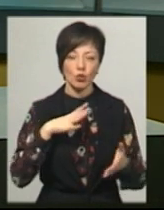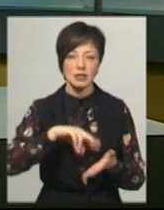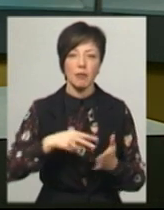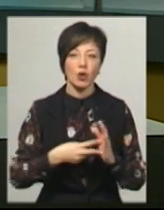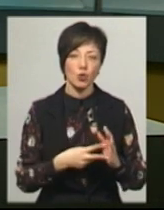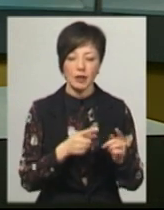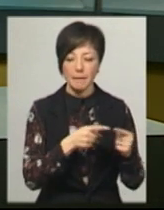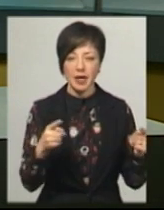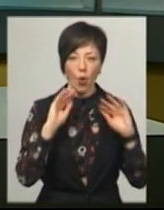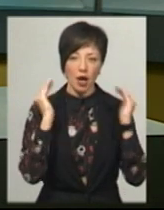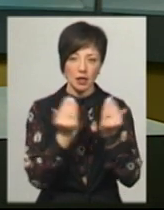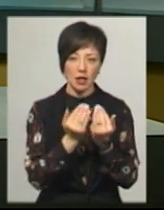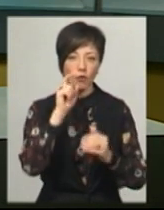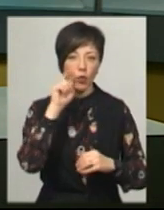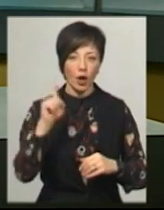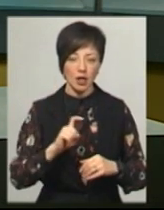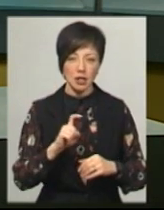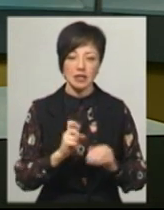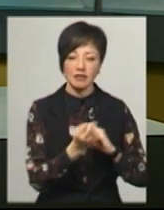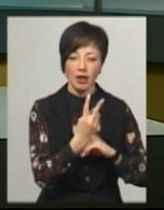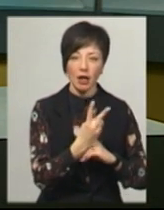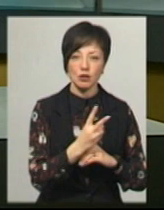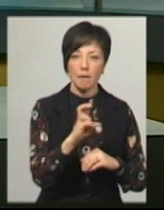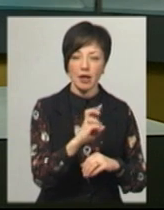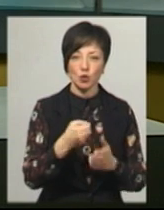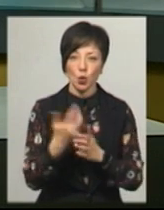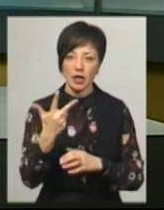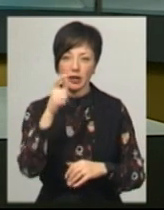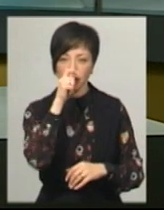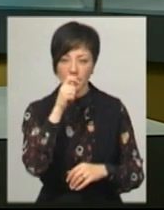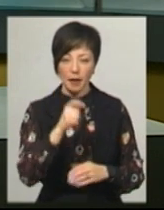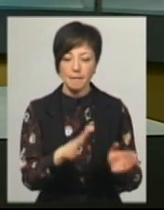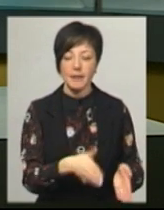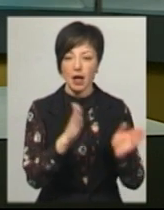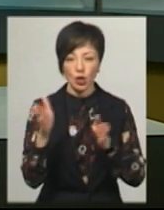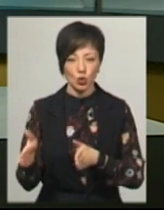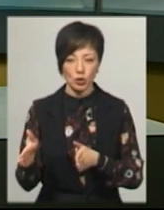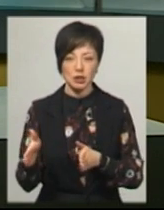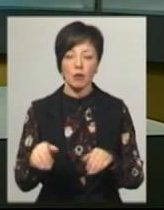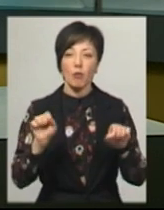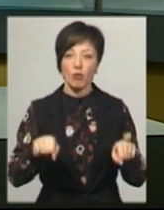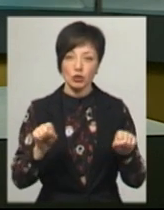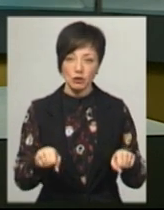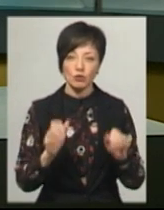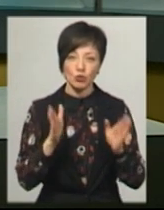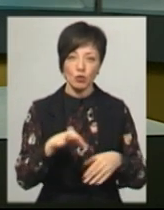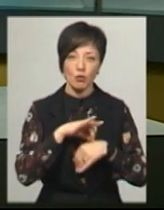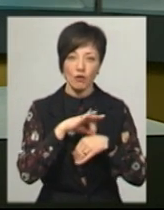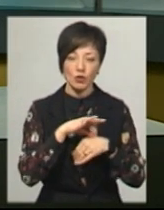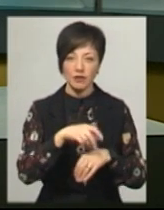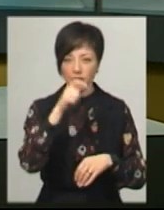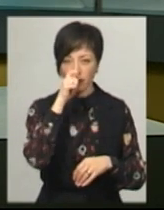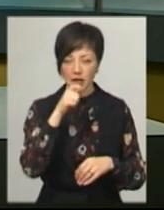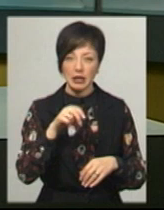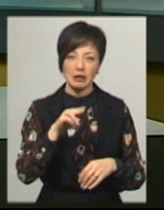заплановані на період карантину в Україні, з 12 березня по 3 квітня переносяться. Найімовірніше вони будуть проводитися у